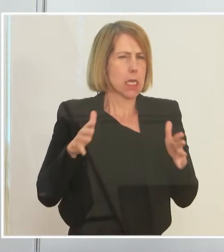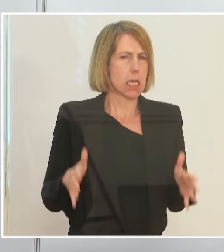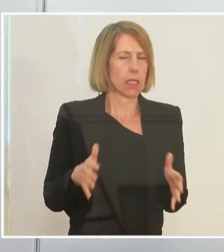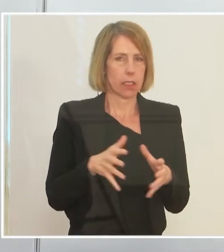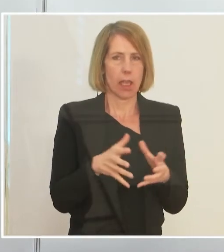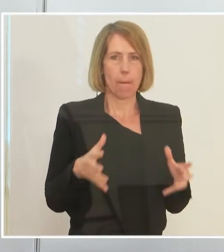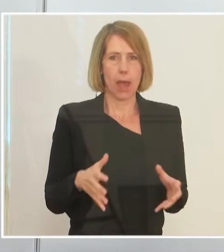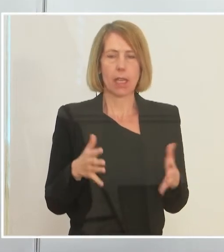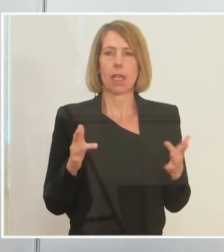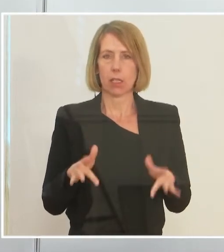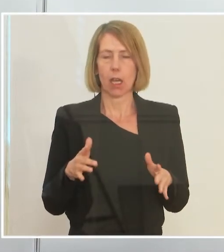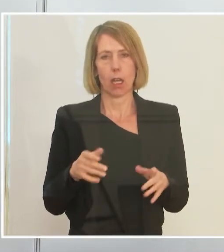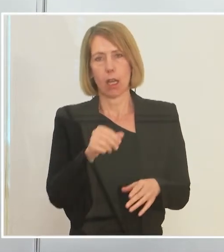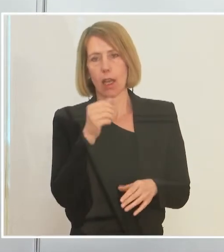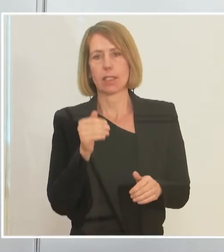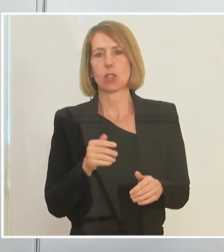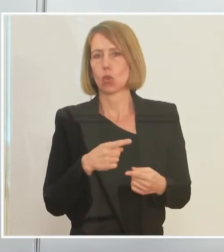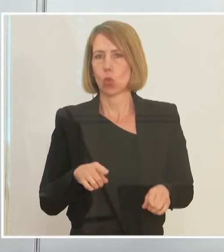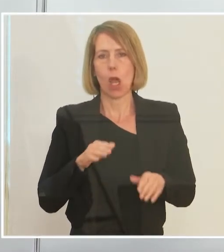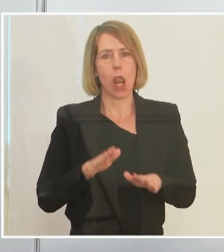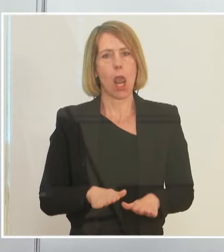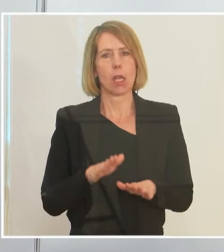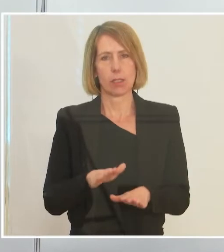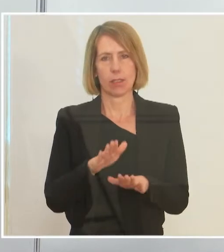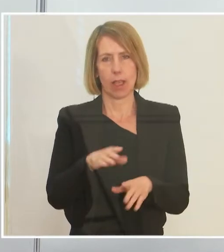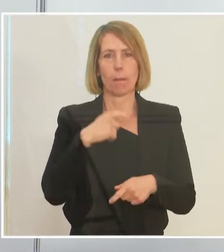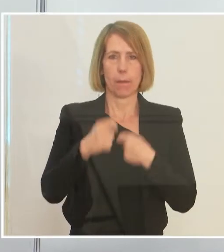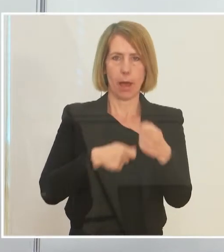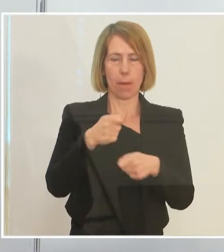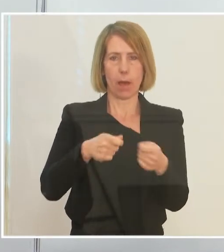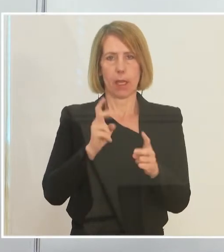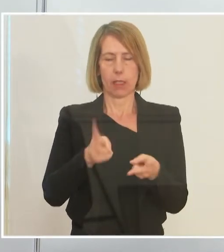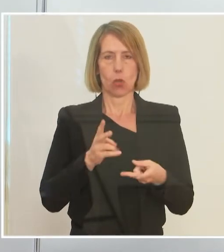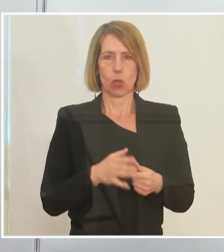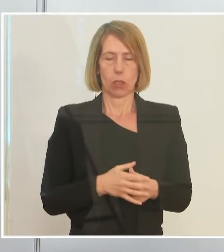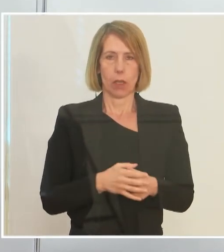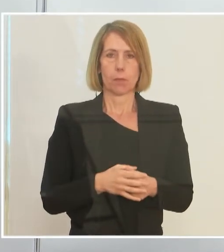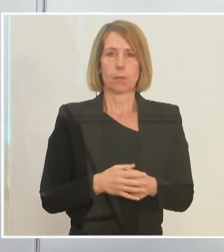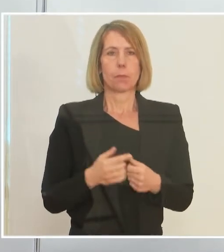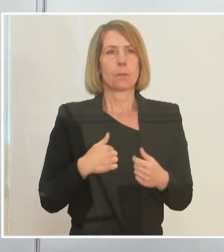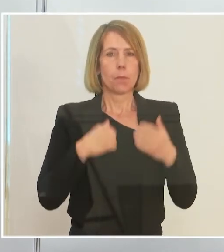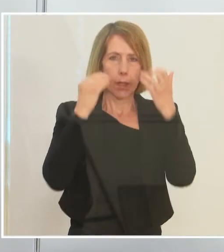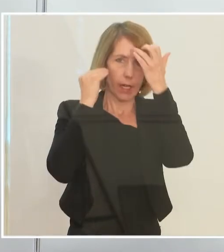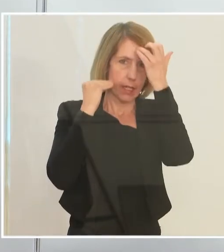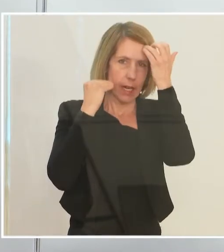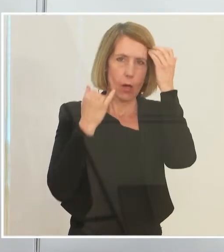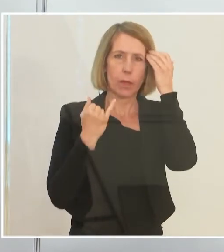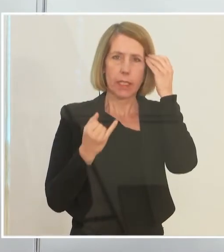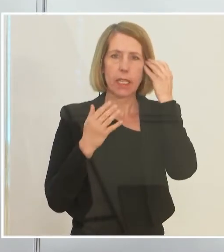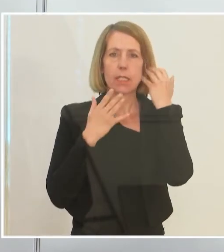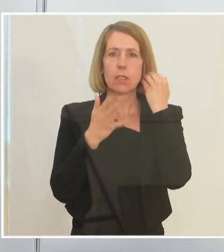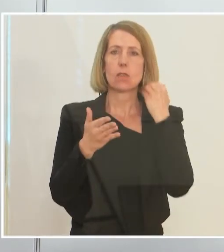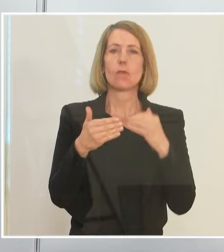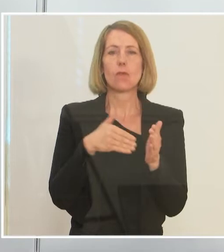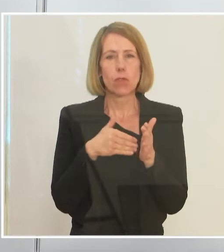ist das natürlich auch langsam oder konnte man das nicht sehr im Detail machen. Ich denke, jetzt wird es notwendig